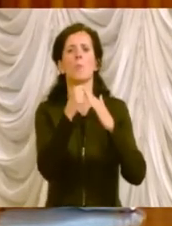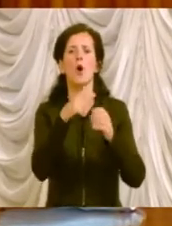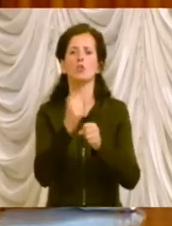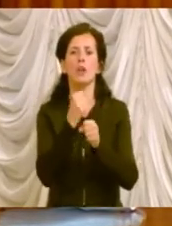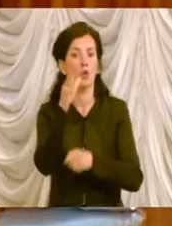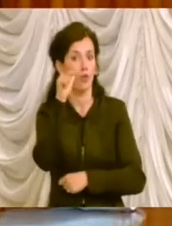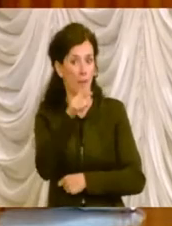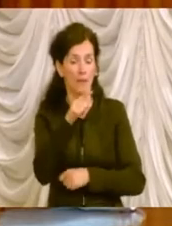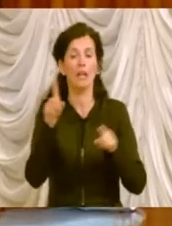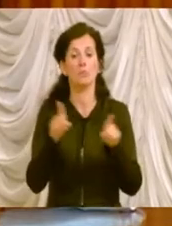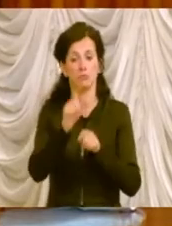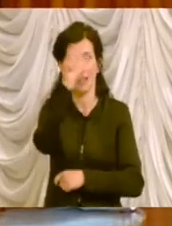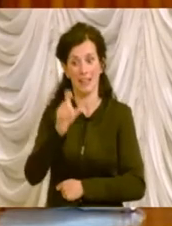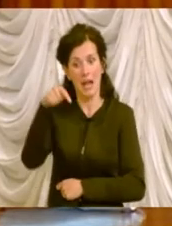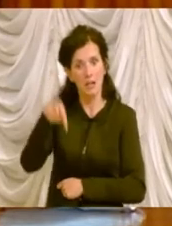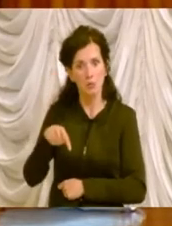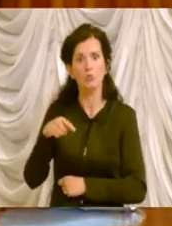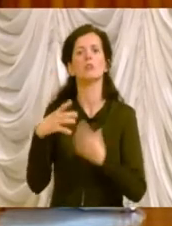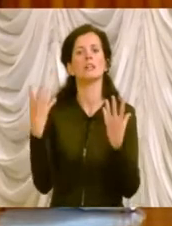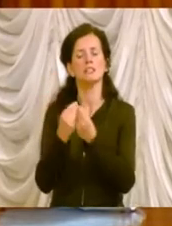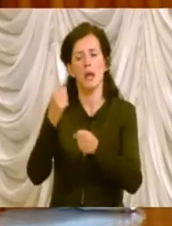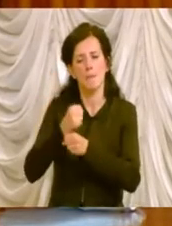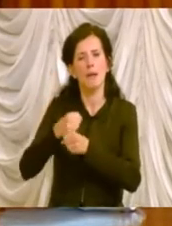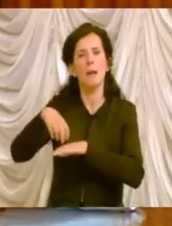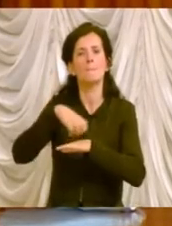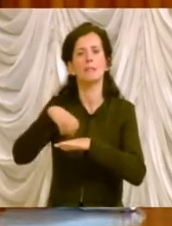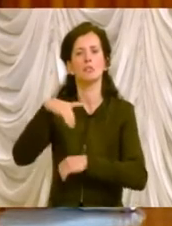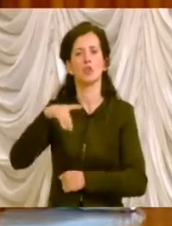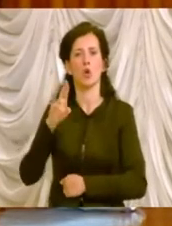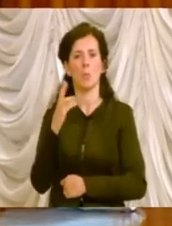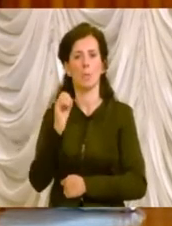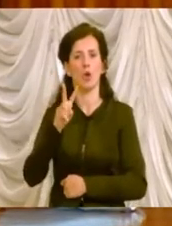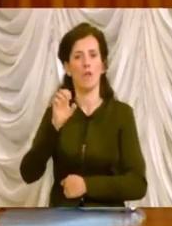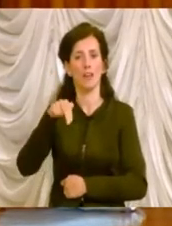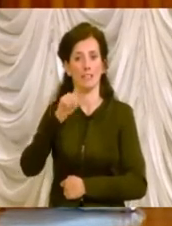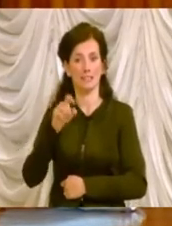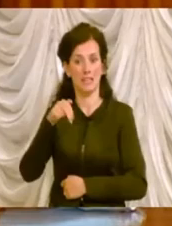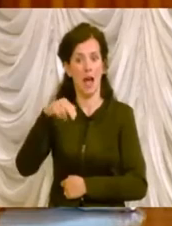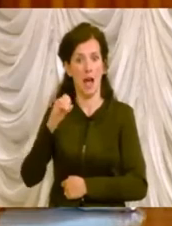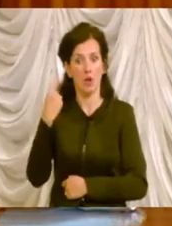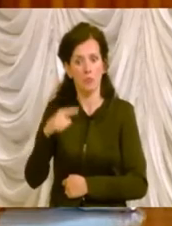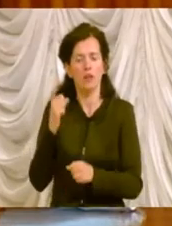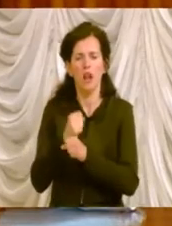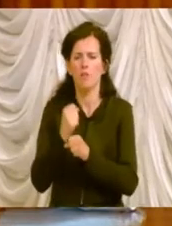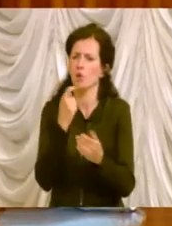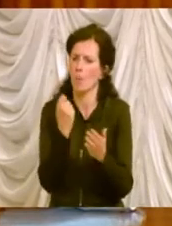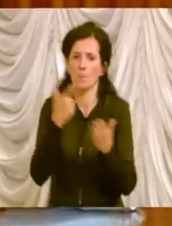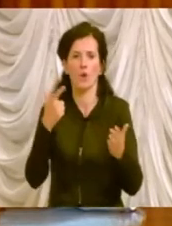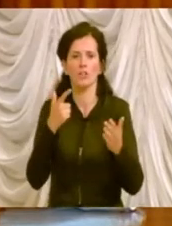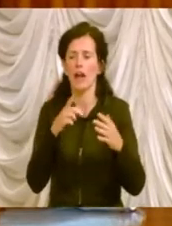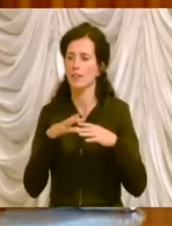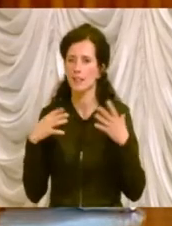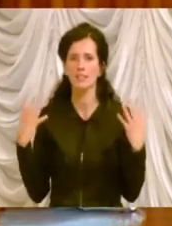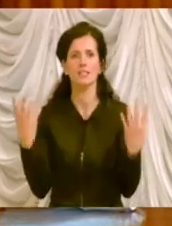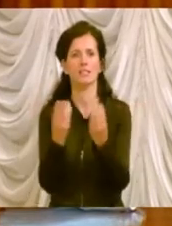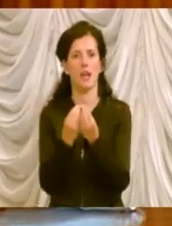stato un lavoro importante anche con il Ministro Provenzano e quindi un lavoro importante che abbiamo fatto tutti insieme